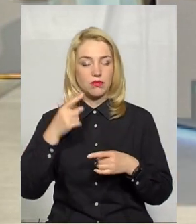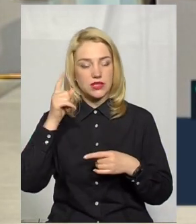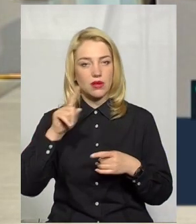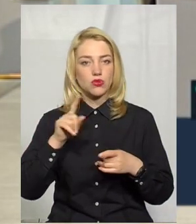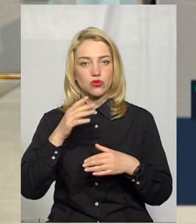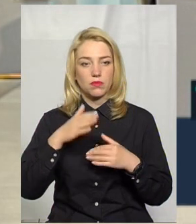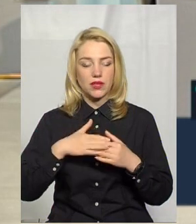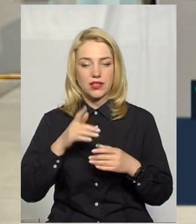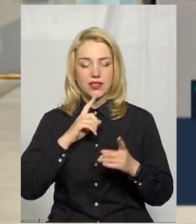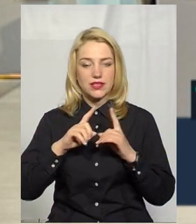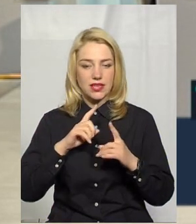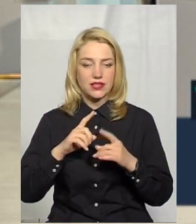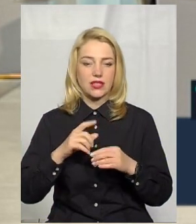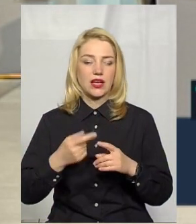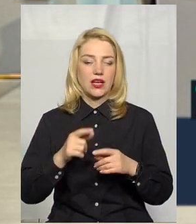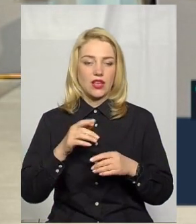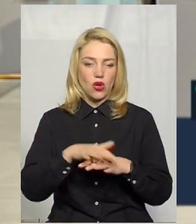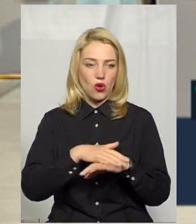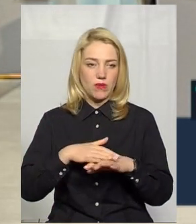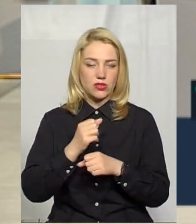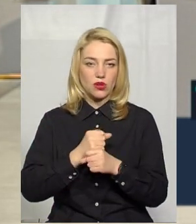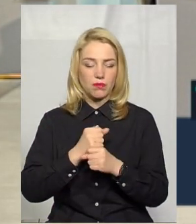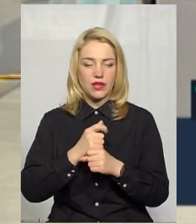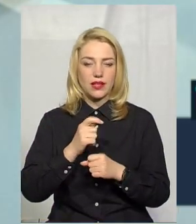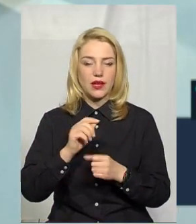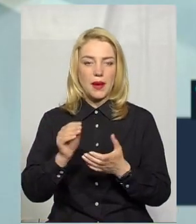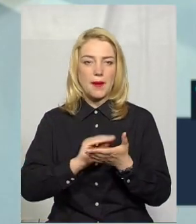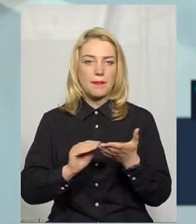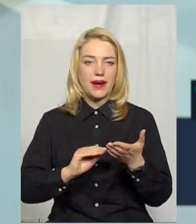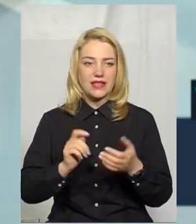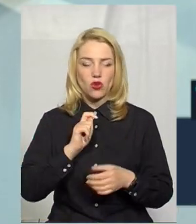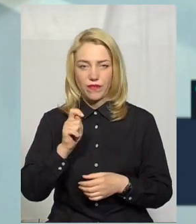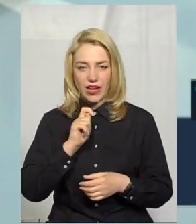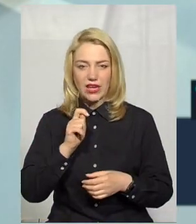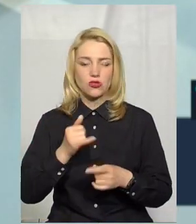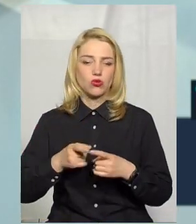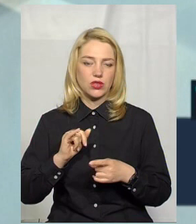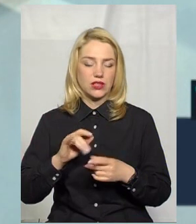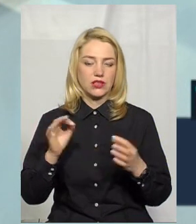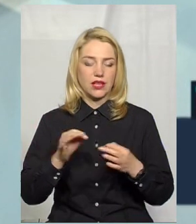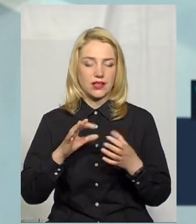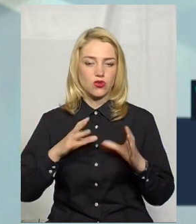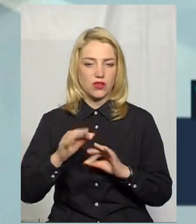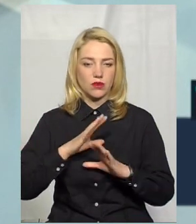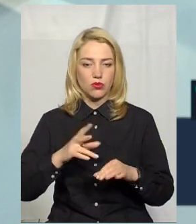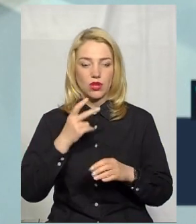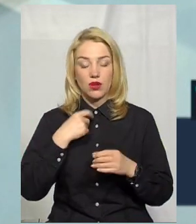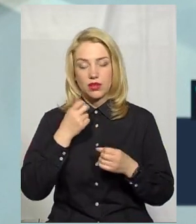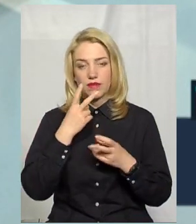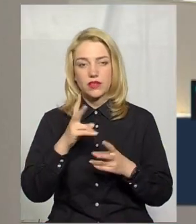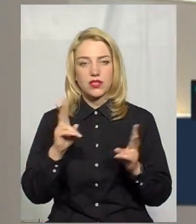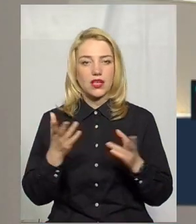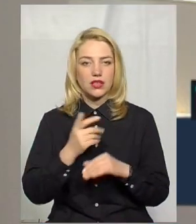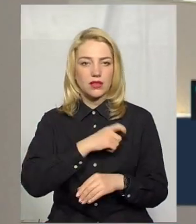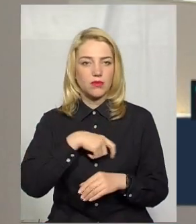сесією громадськість робила прес-конференцію з цього приводу, але ніяких результатів не було. Тому ми дивились, які депутати просто проголосували за,